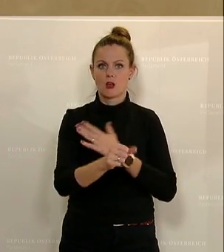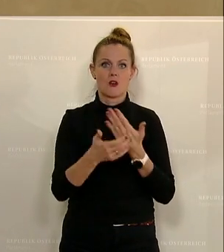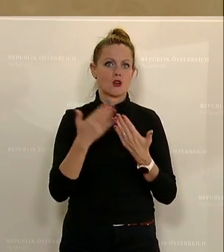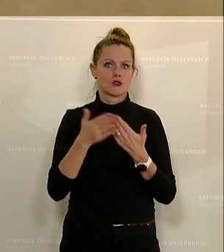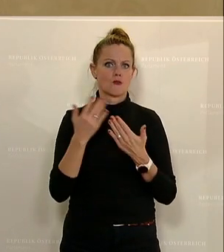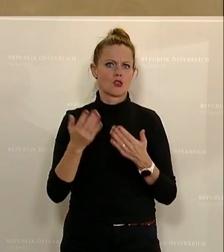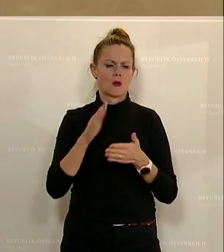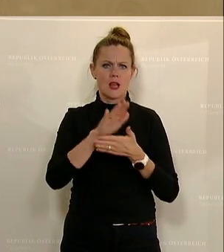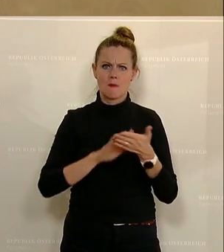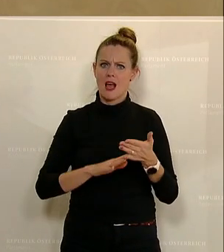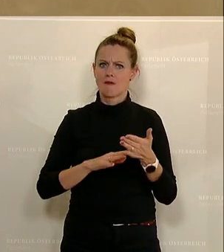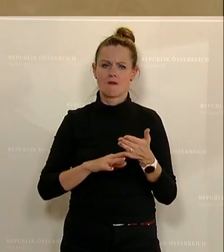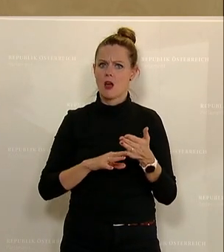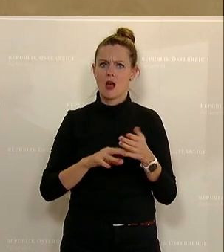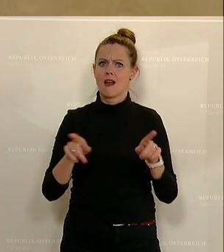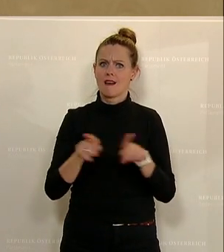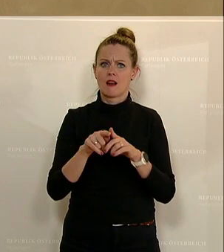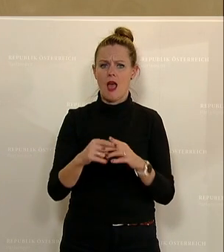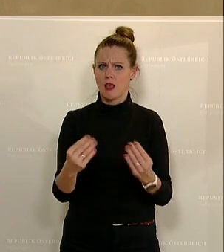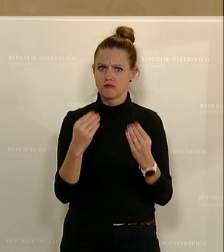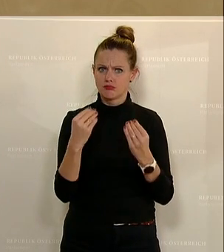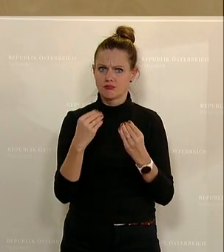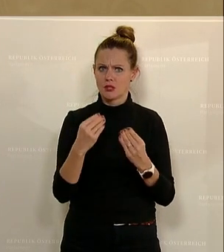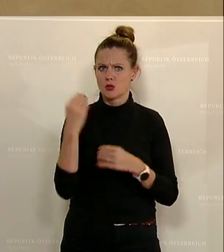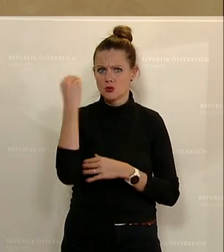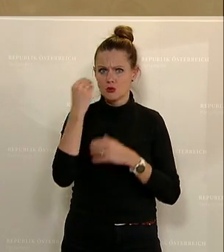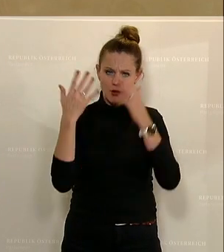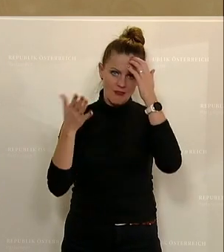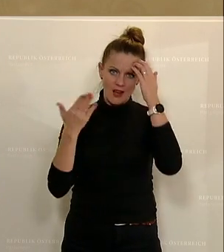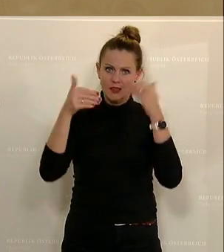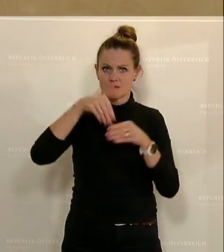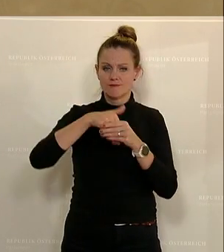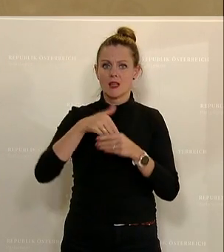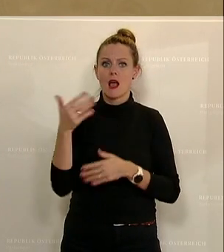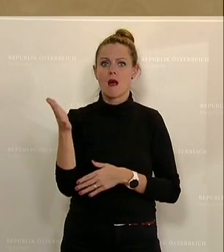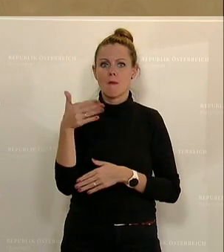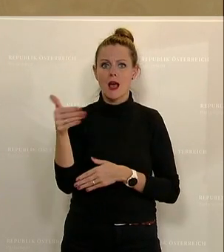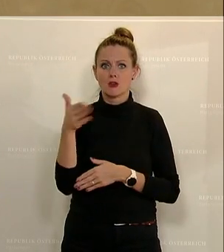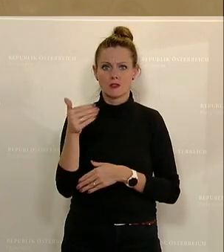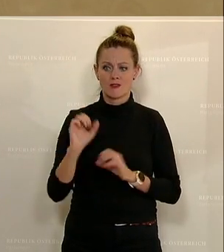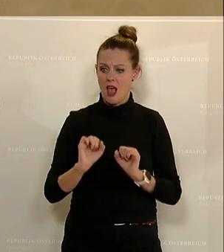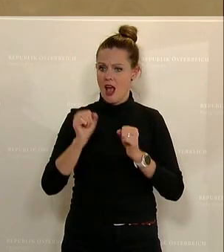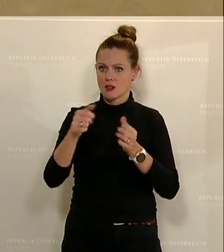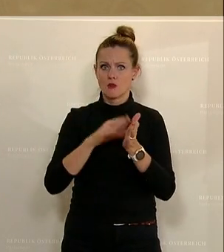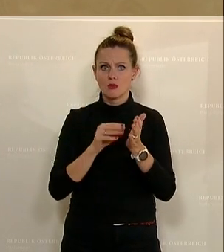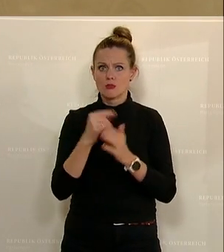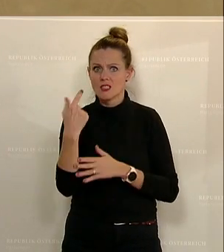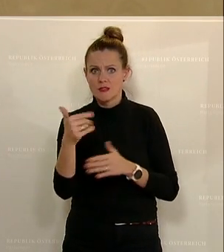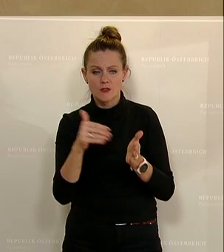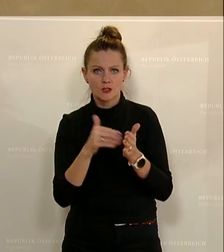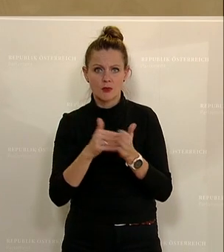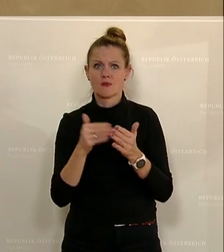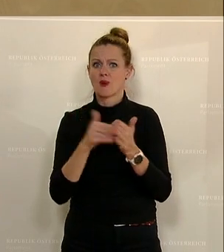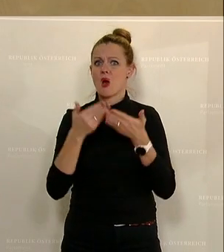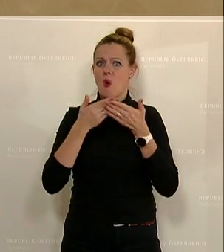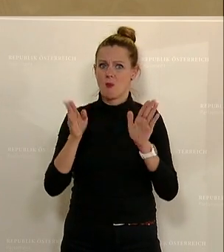Anfang an lernen, ist Microsoft. Das ist ein großer Fehler, weil die Kinder sollten wissen, was sie als aktive Nutzer brauchen. Und dafür brauchen sie Open Source